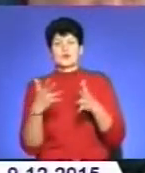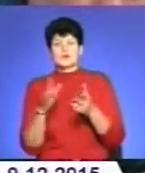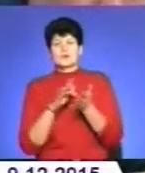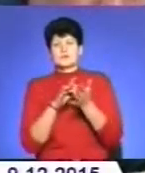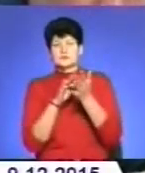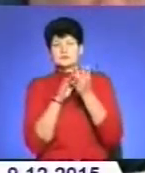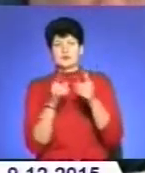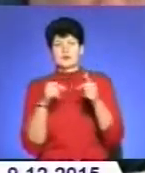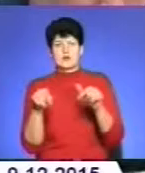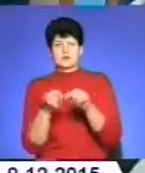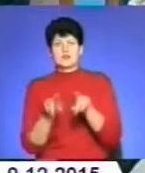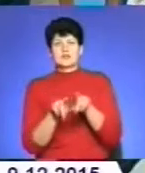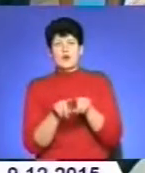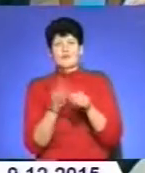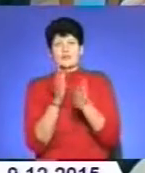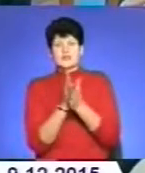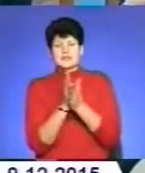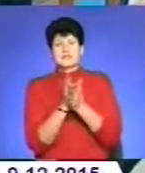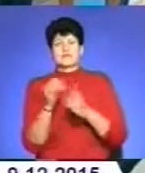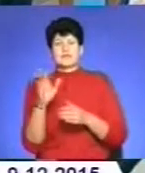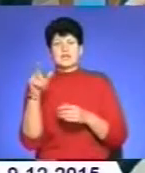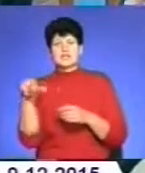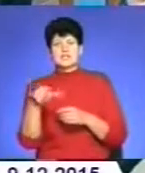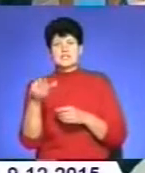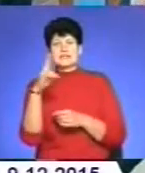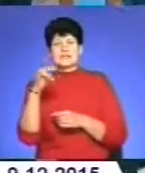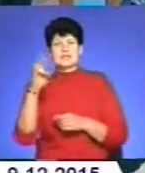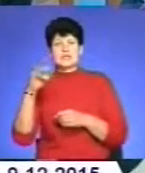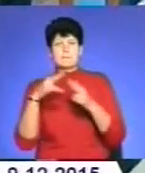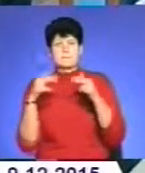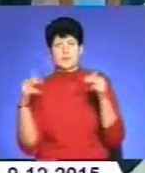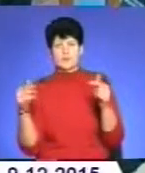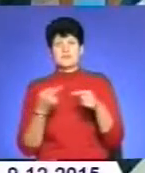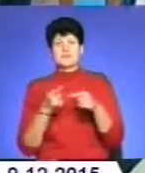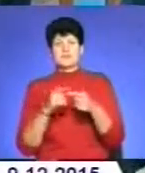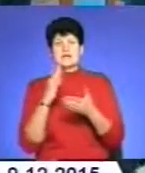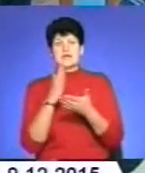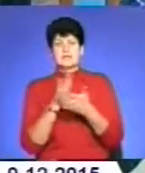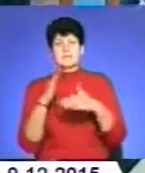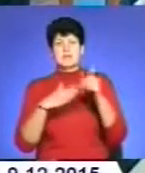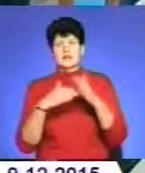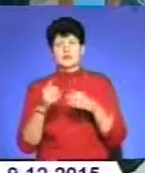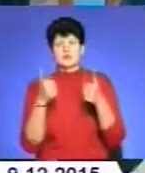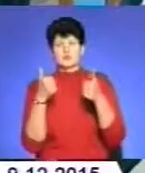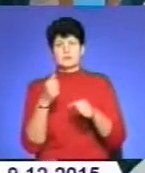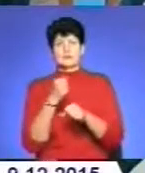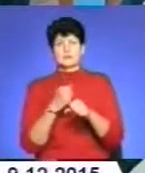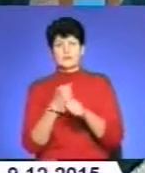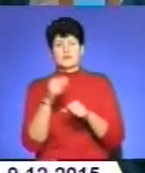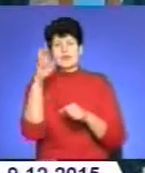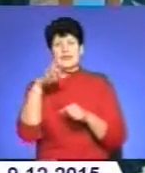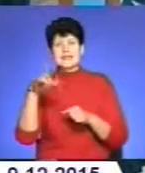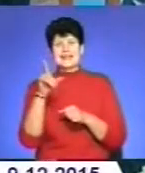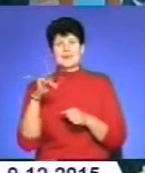діють по річці Дніпро. Ми маємо чітко розуміти, що ця практика є добре напрацьована в країнах Європейського